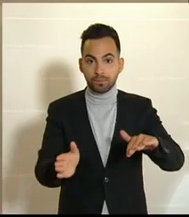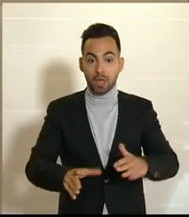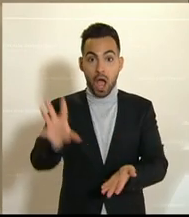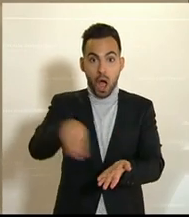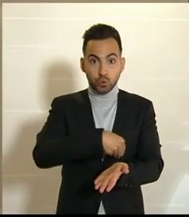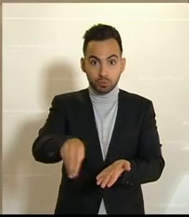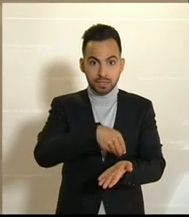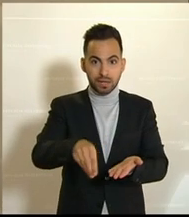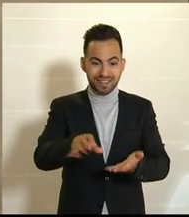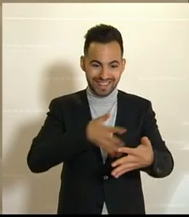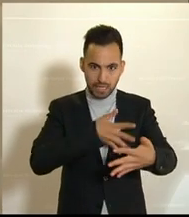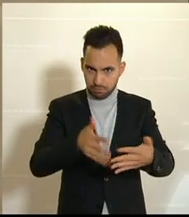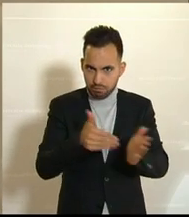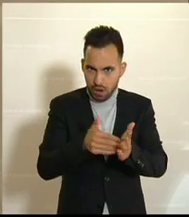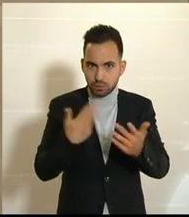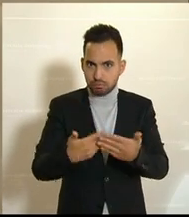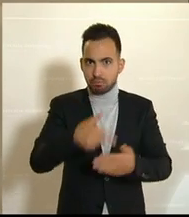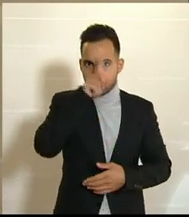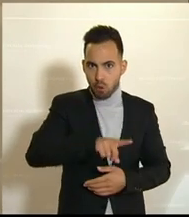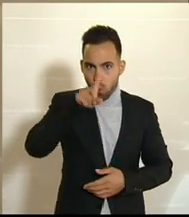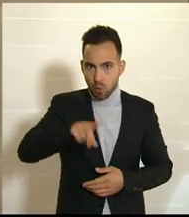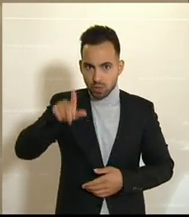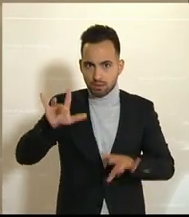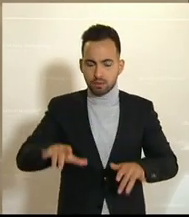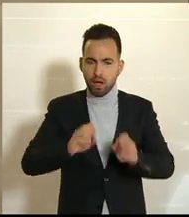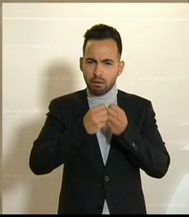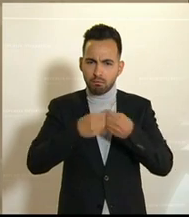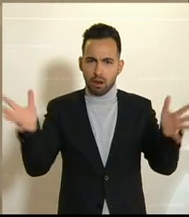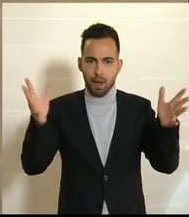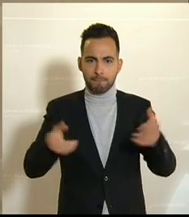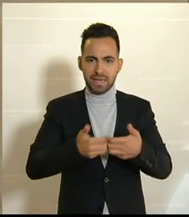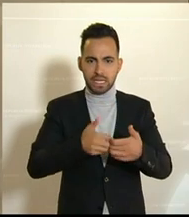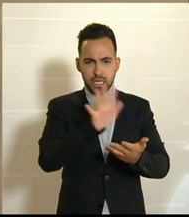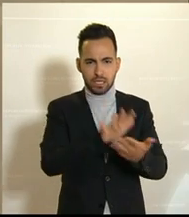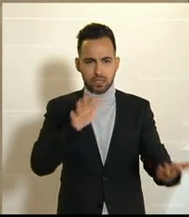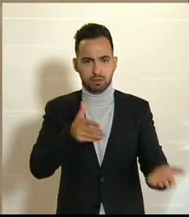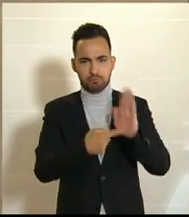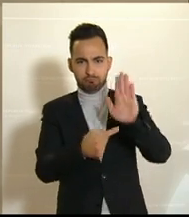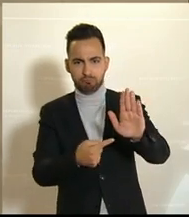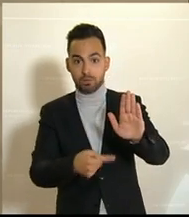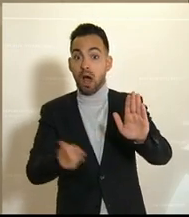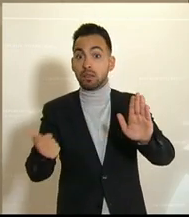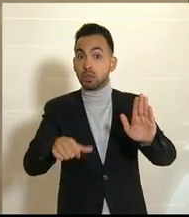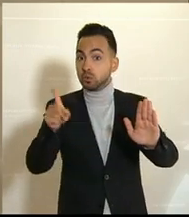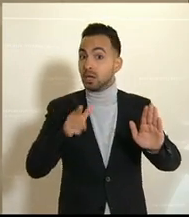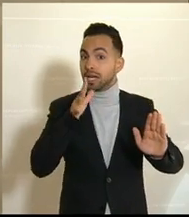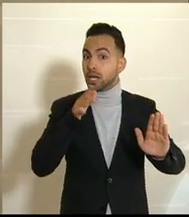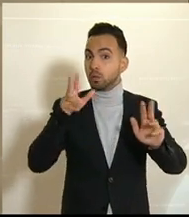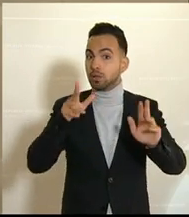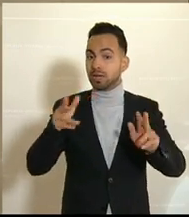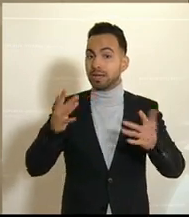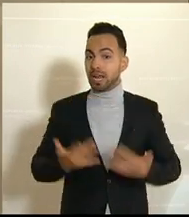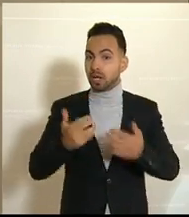Transparenz jedes Monat in einem umfassenden Bericht dargelegt. Zusätzlich hat jetzt auch der Rechnungshof die